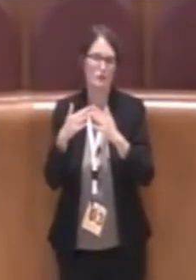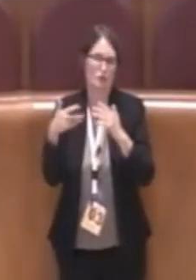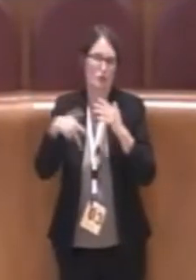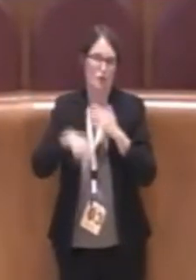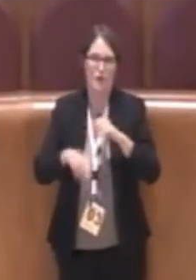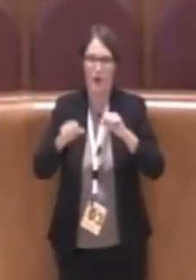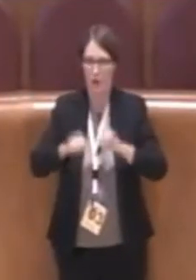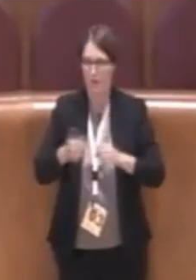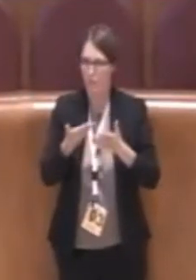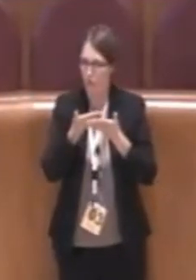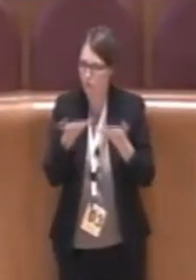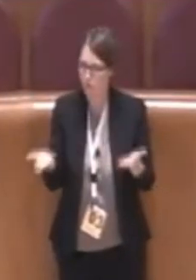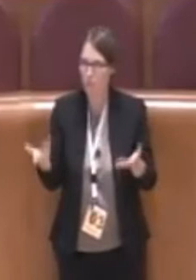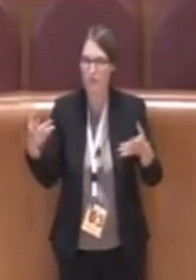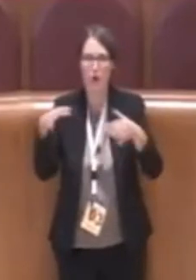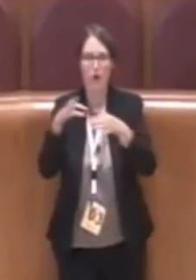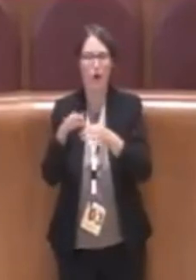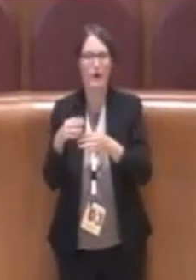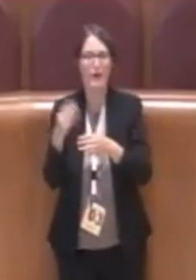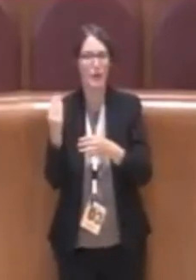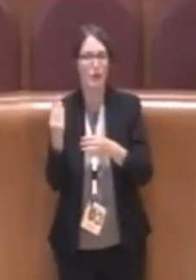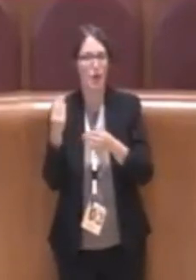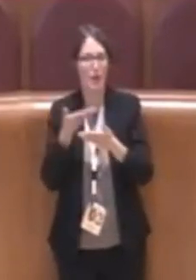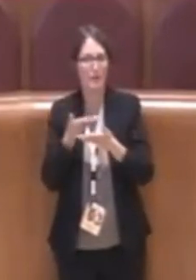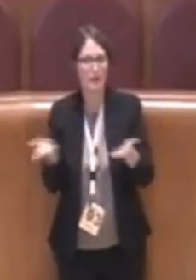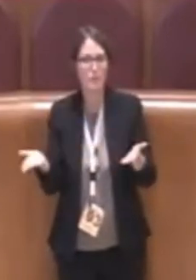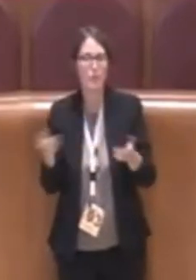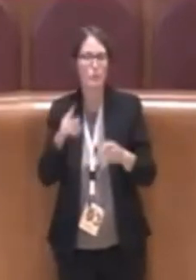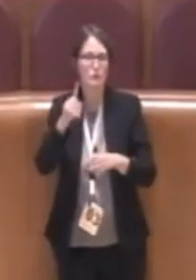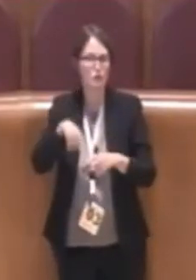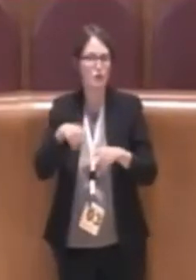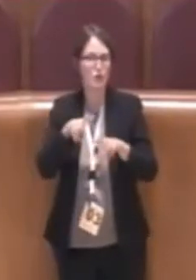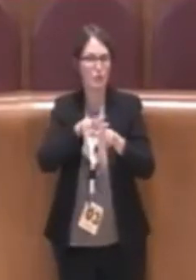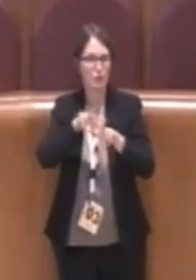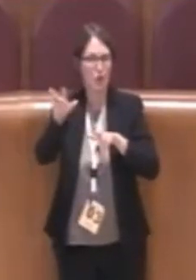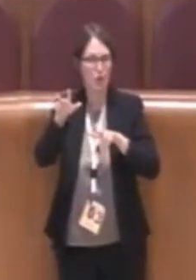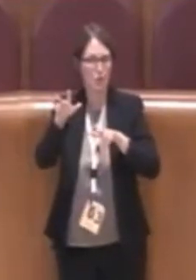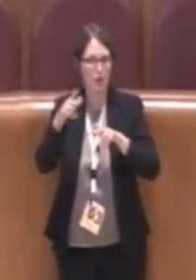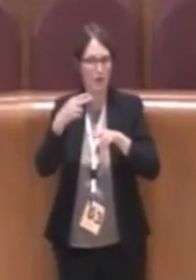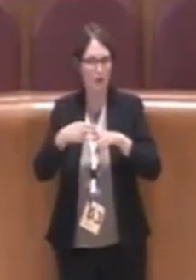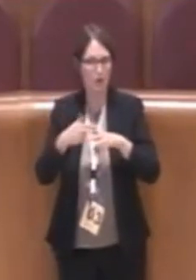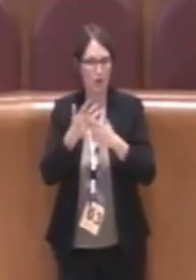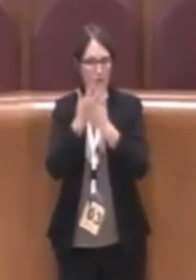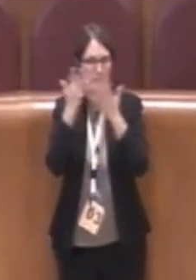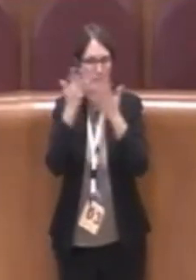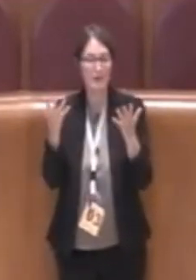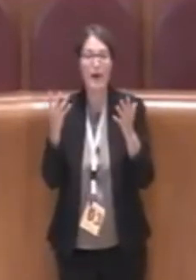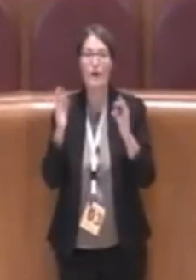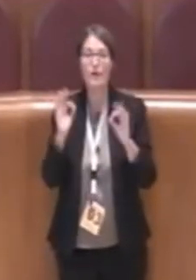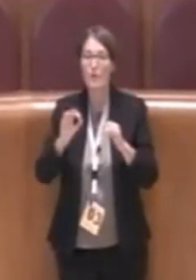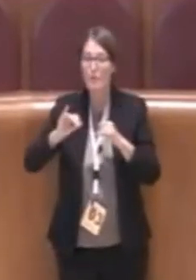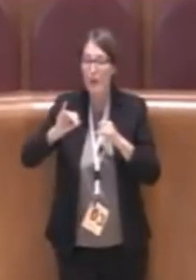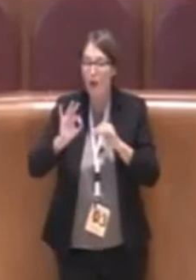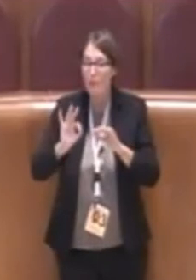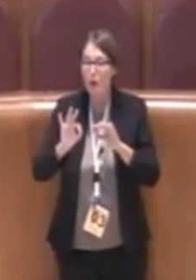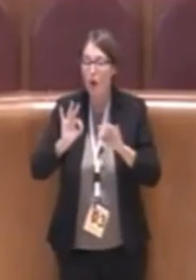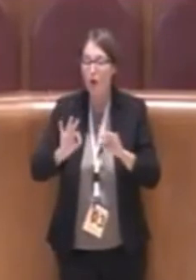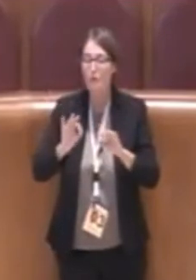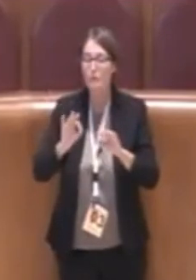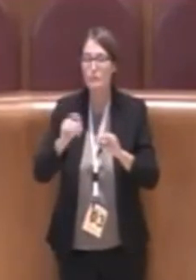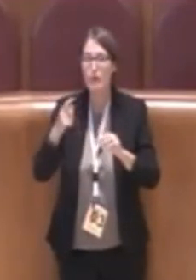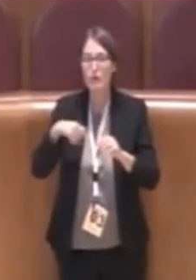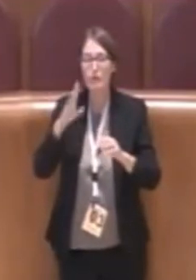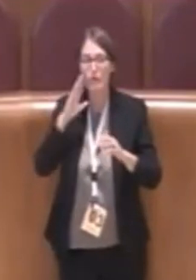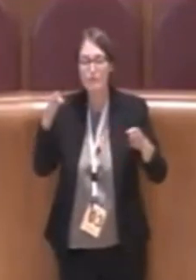di enti pubblici anche del Comune di Roma, ma in particolar modo si parla di immobili che sono